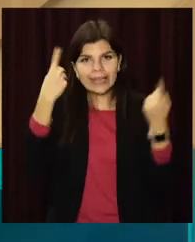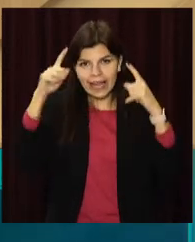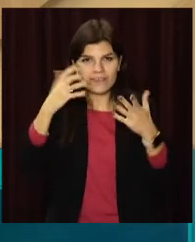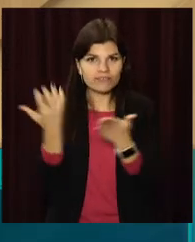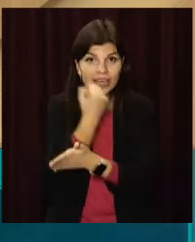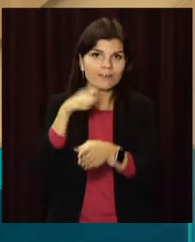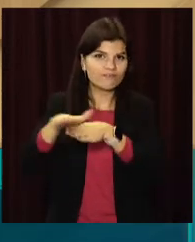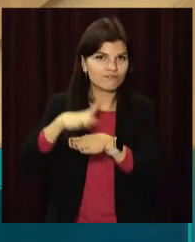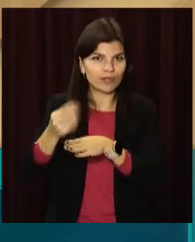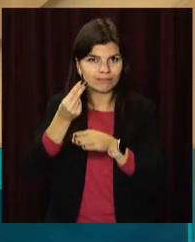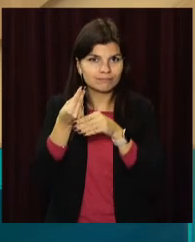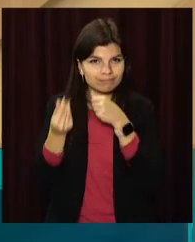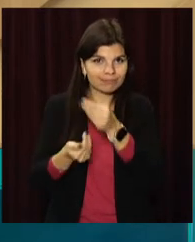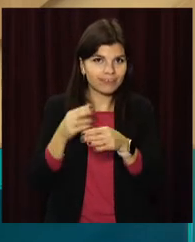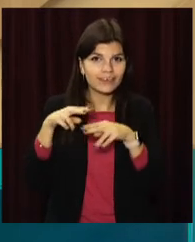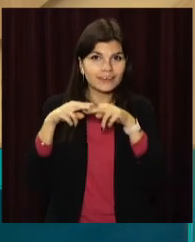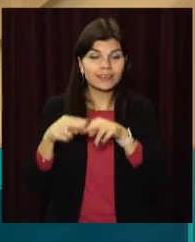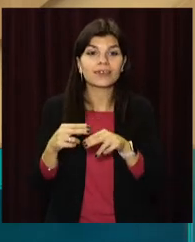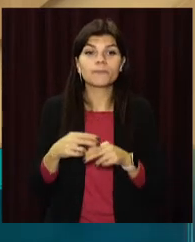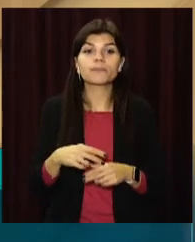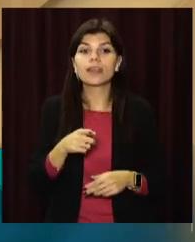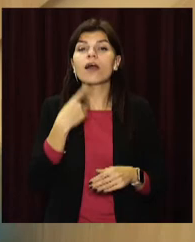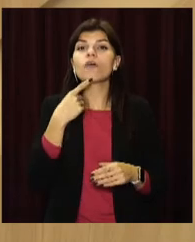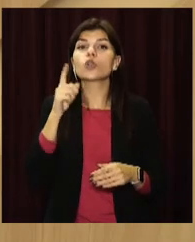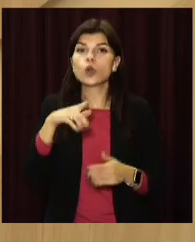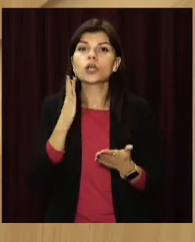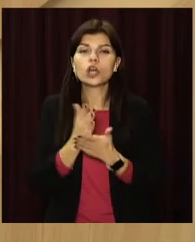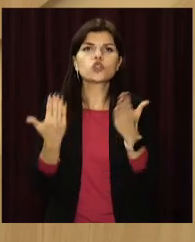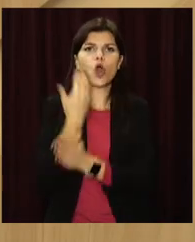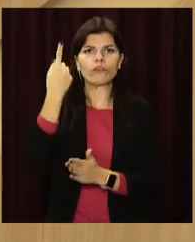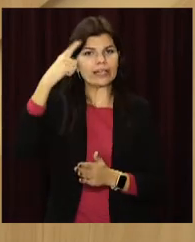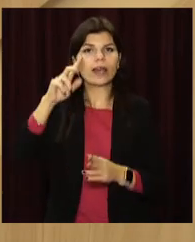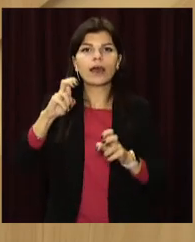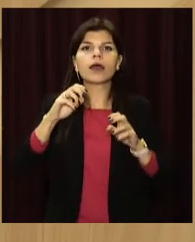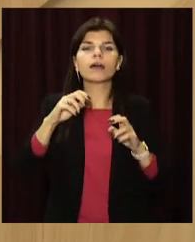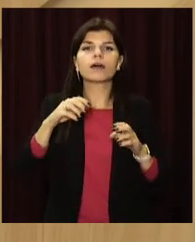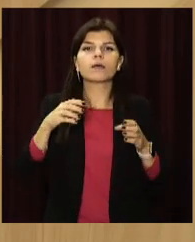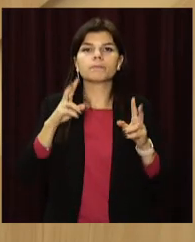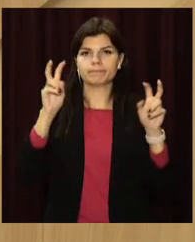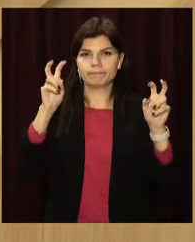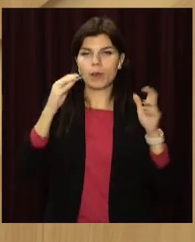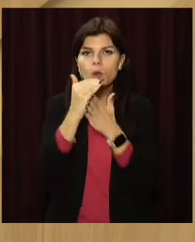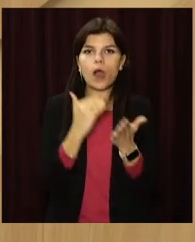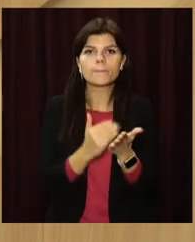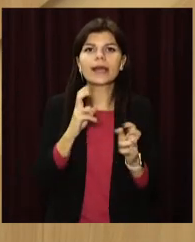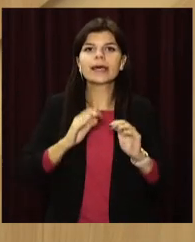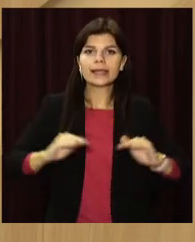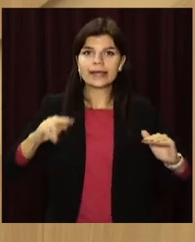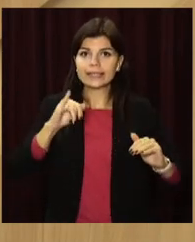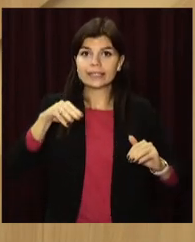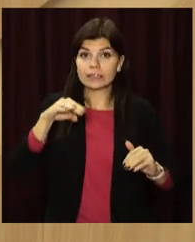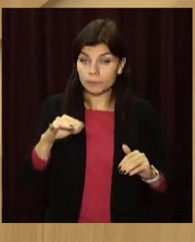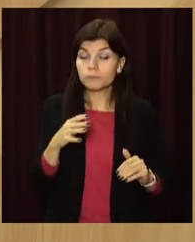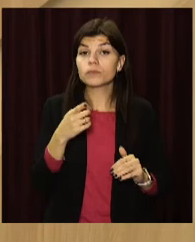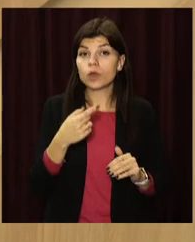запровадили як пілотний проєкт «Бюджет участі діти». Він також дуже гарно себе зарекомендував. «З наступного року ми будемо